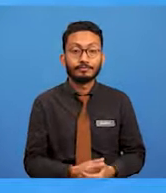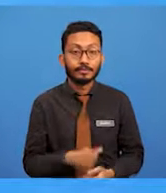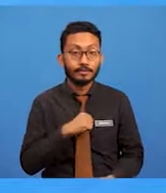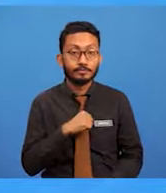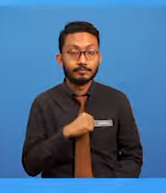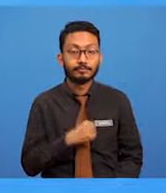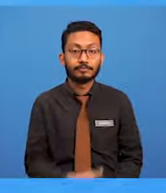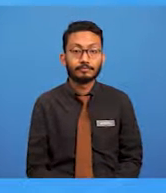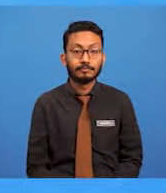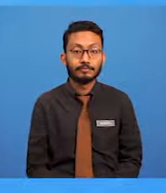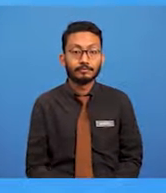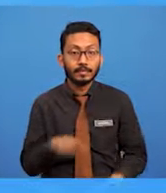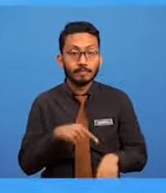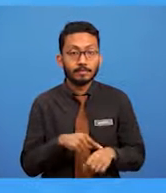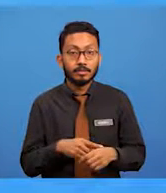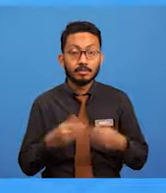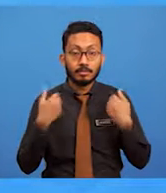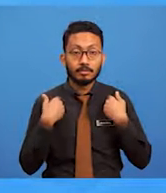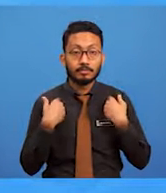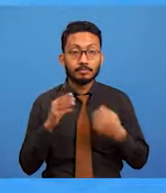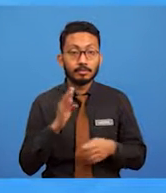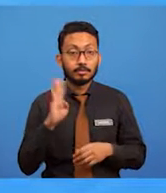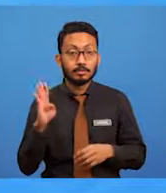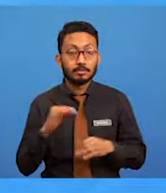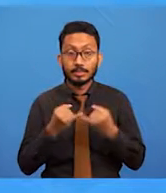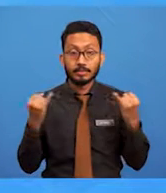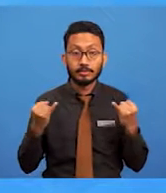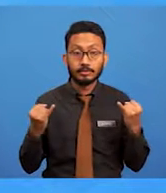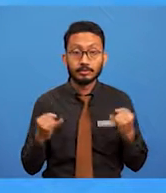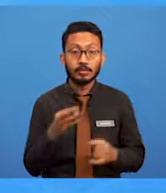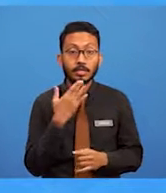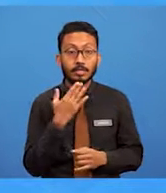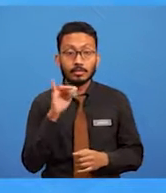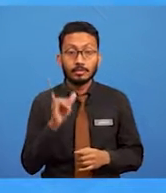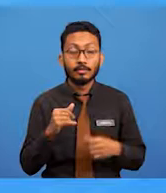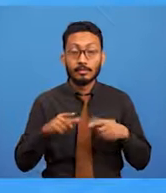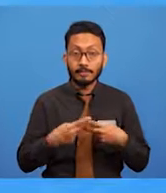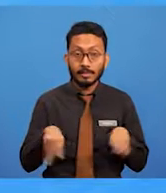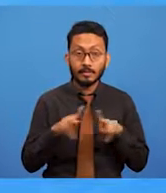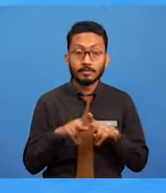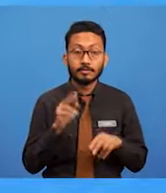Di sini terdapat beberapa jenis konsep warna yang perlu anda tahu.